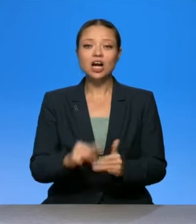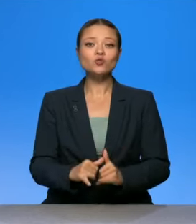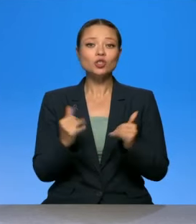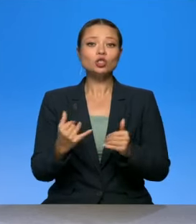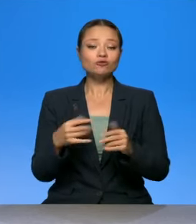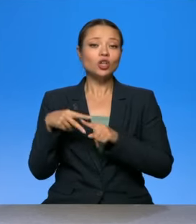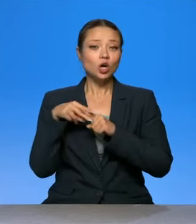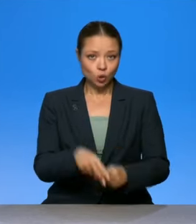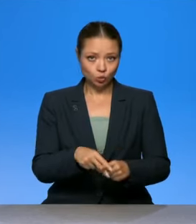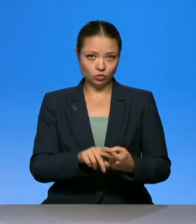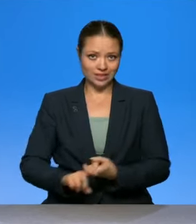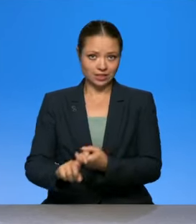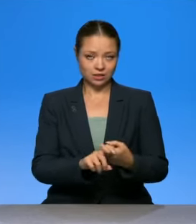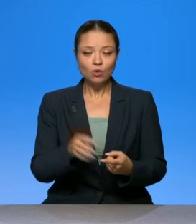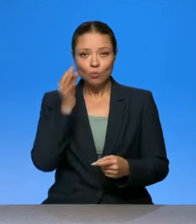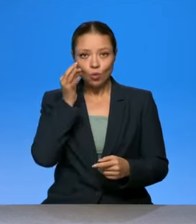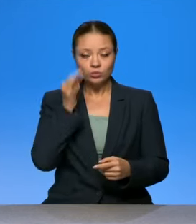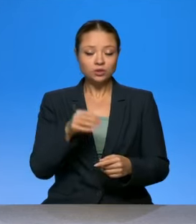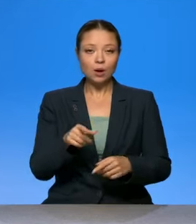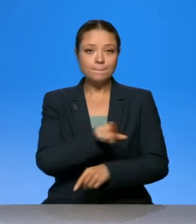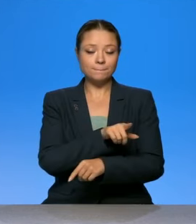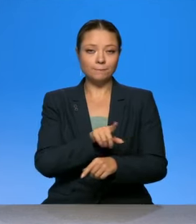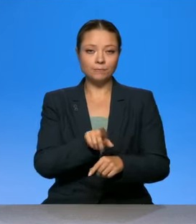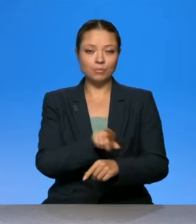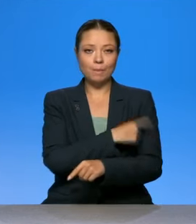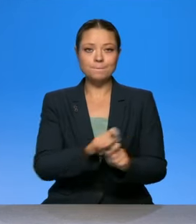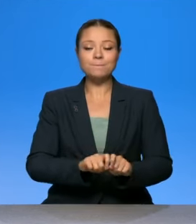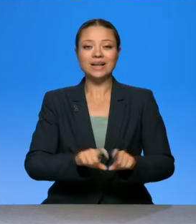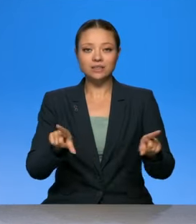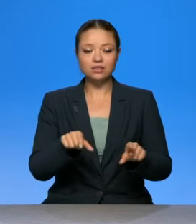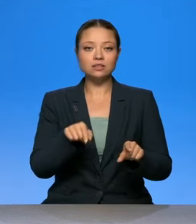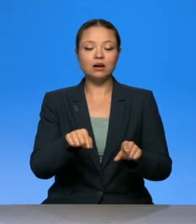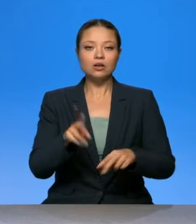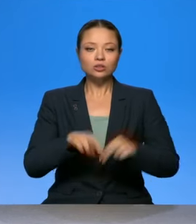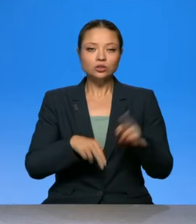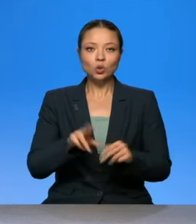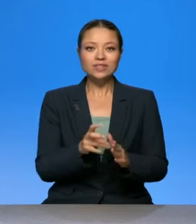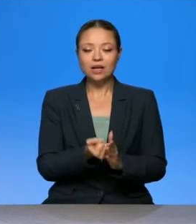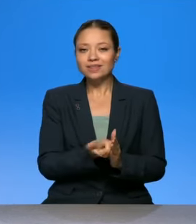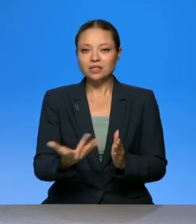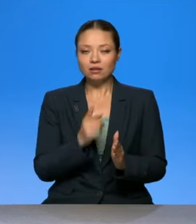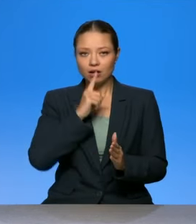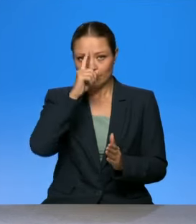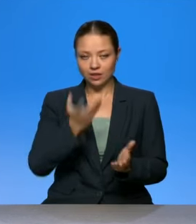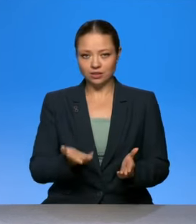но вы помните, больницы просто с колес строили, да, вот за месяцы. Это, скажем так,